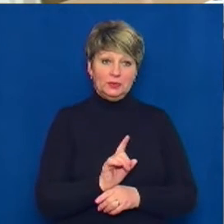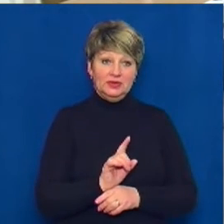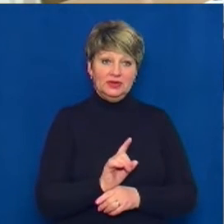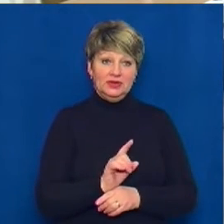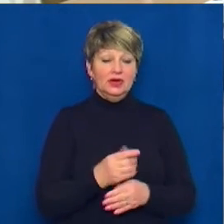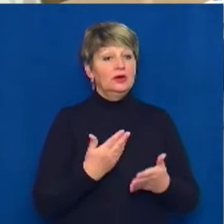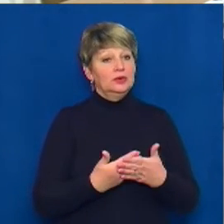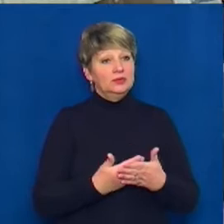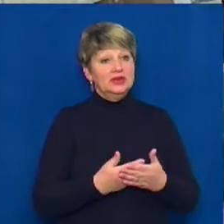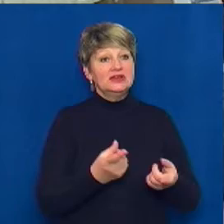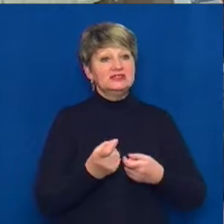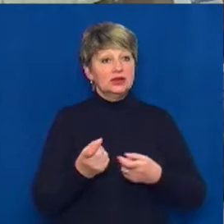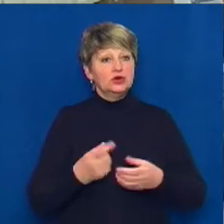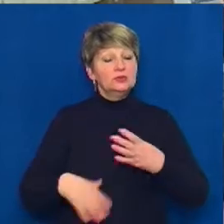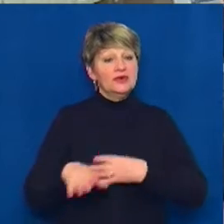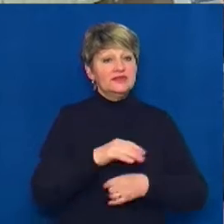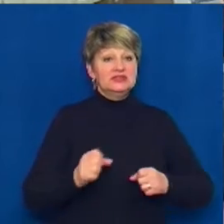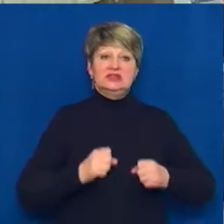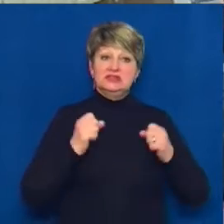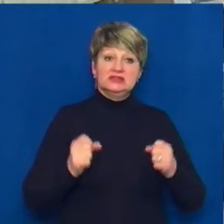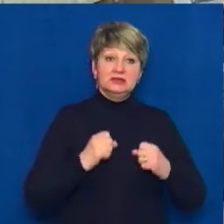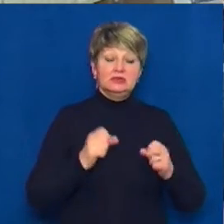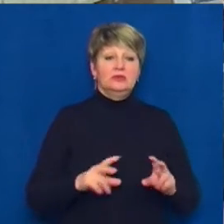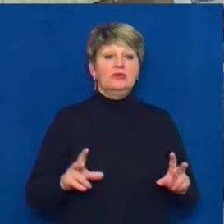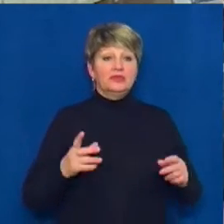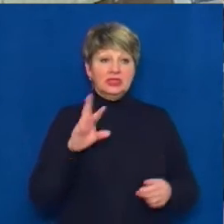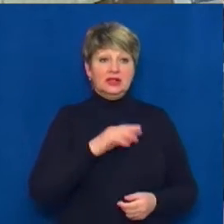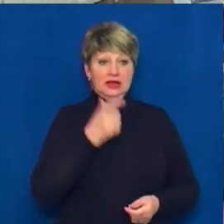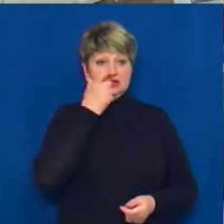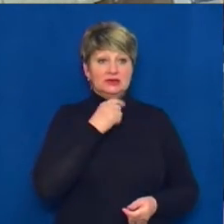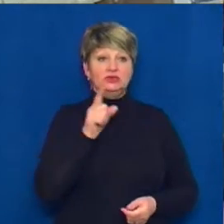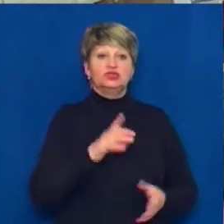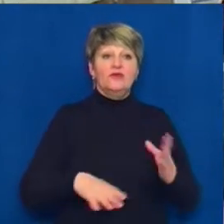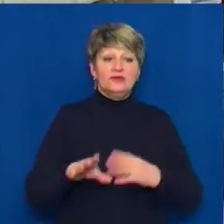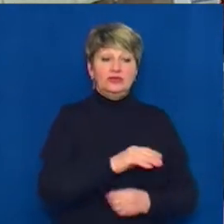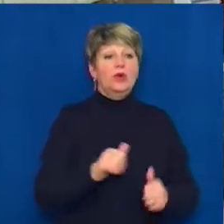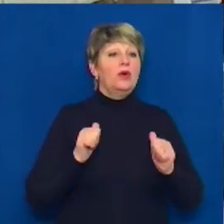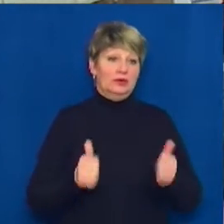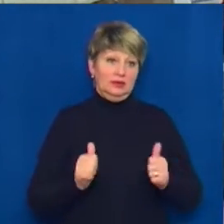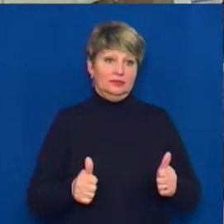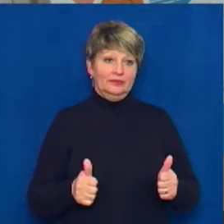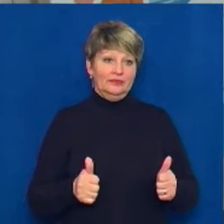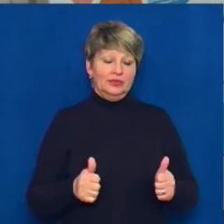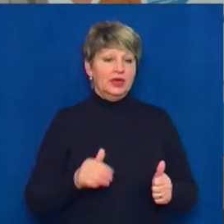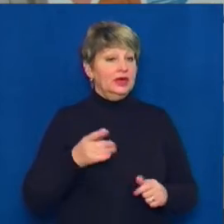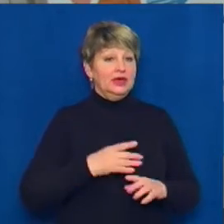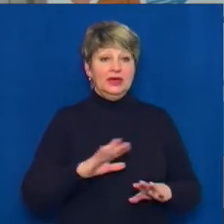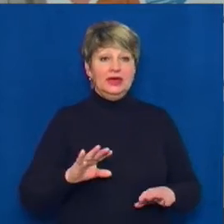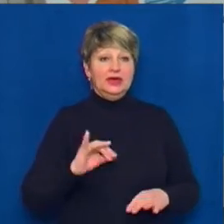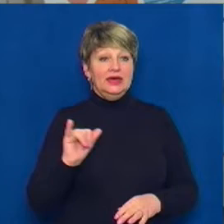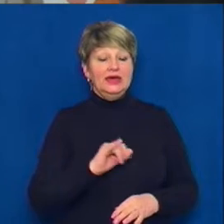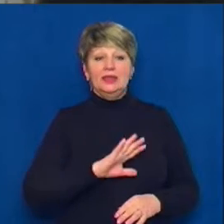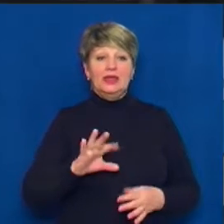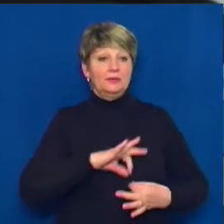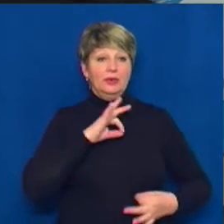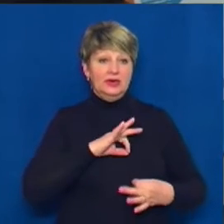в принципі, залучаємо і всіх. Ми стараємося запевнитися для себе, що все в нормі, перевіляти себе. Психологиня Ганна